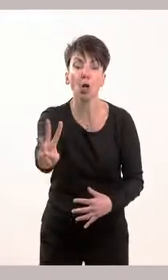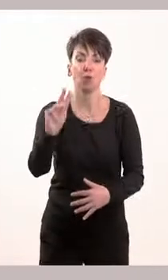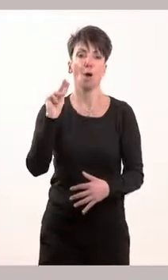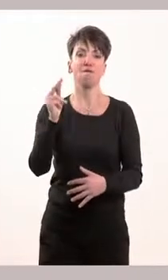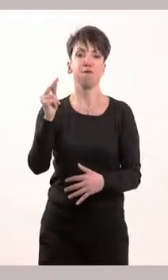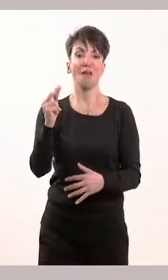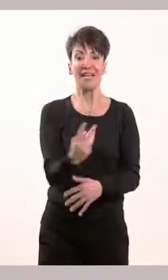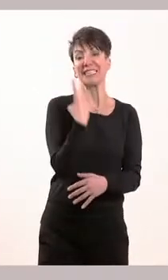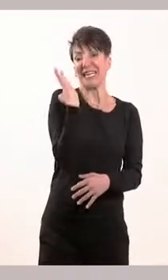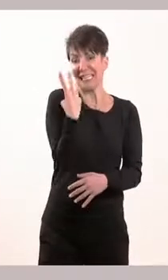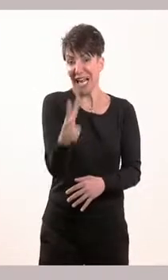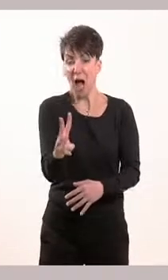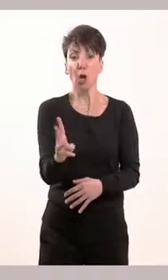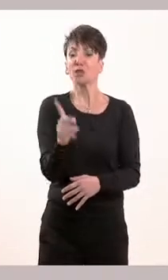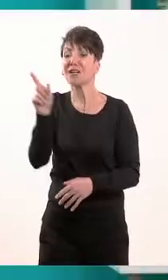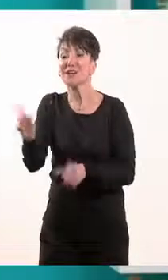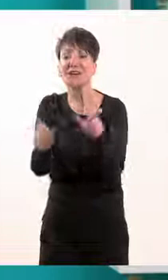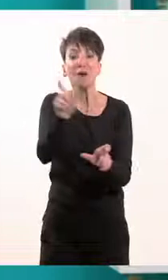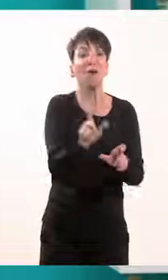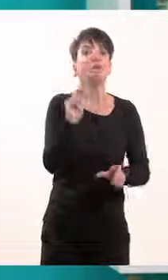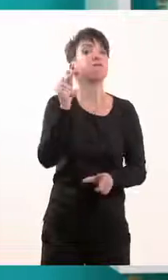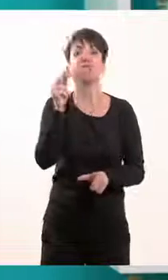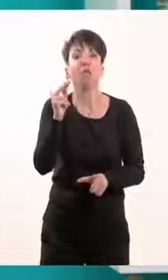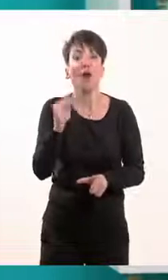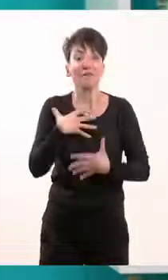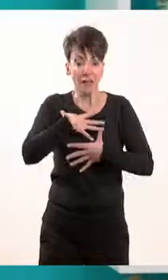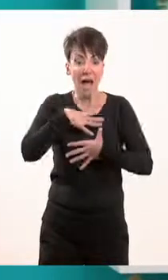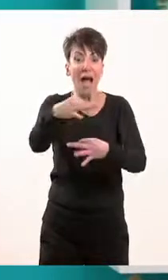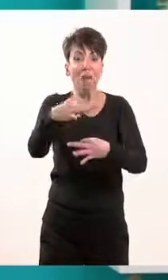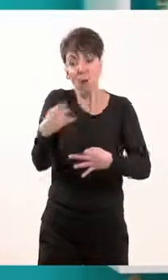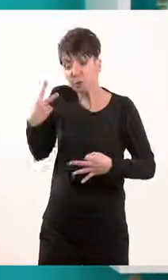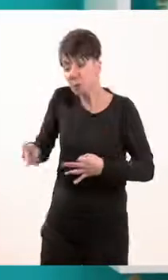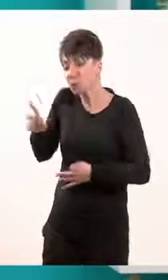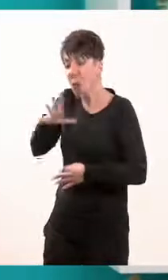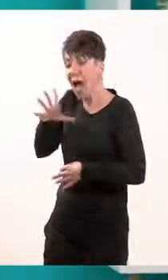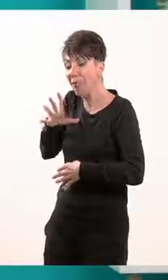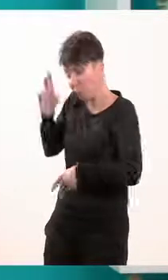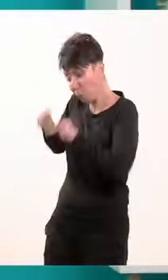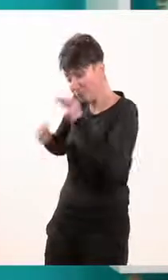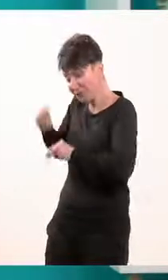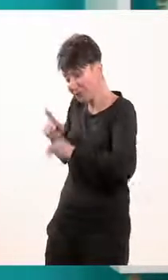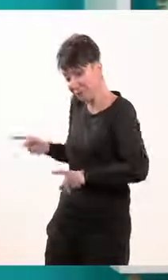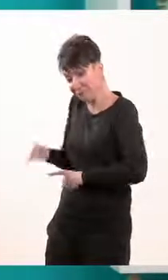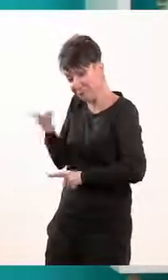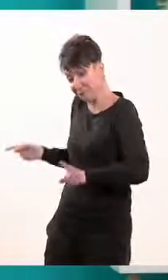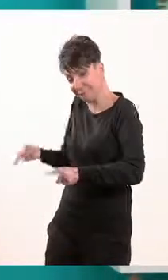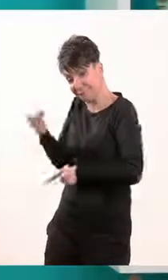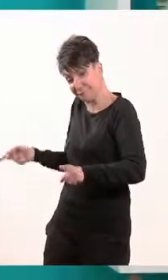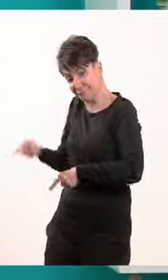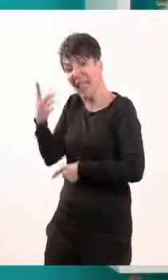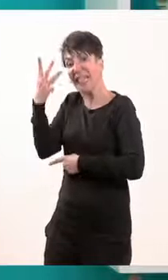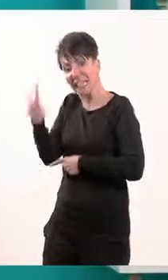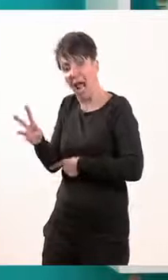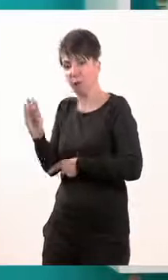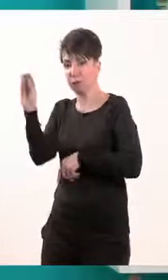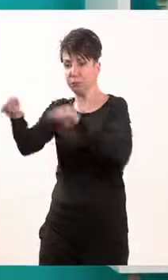εκπροσώπους του ελληνικού λαού στο Ελληνικό Κοινοβούλιο. Στη Βουλή λοιπόν τι κάνουν παιδιά